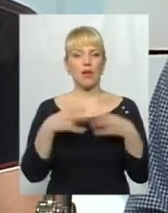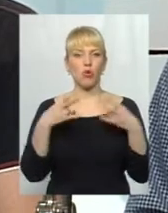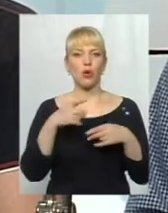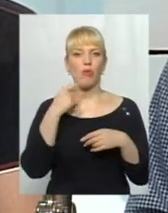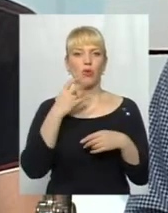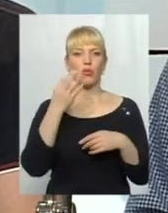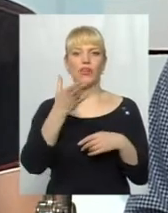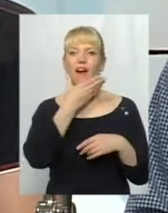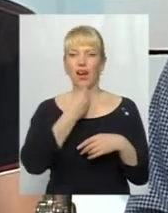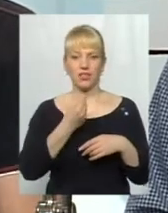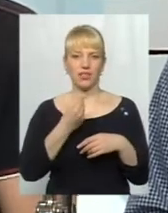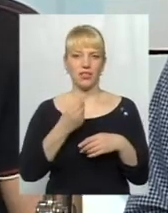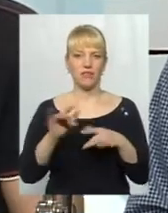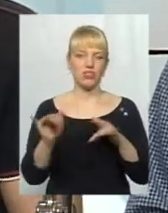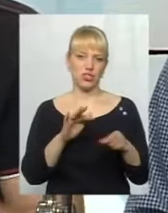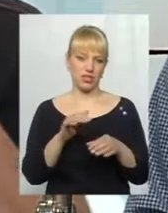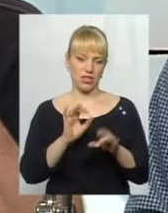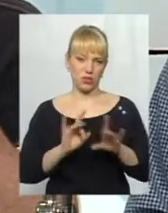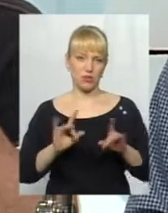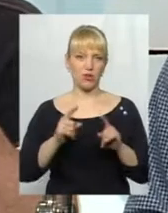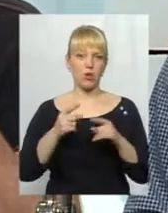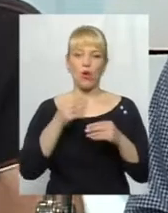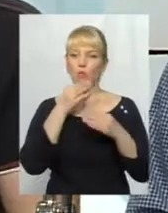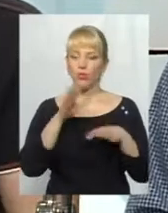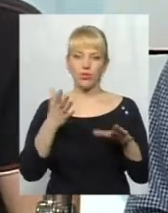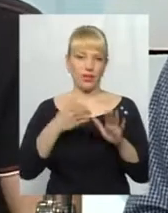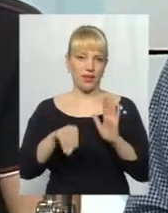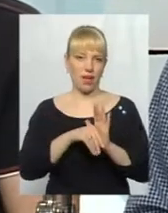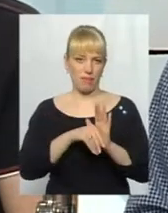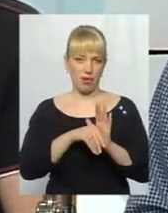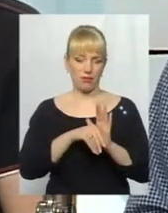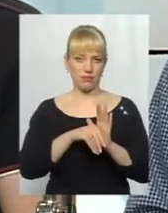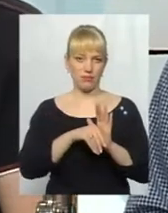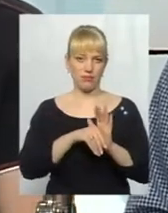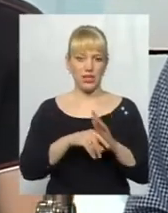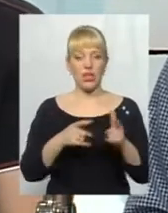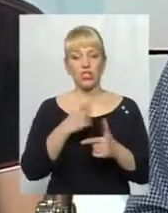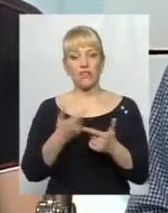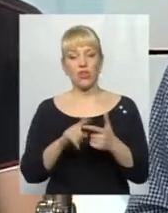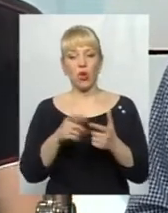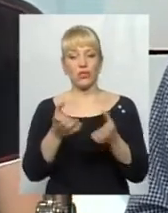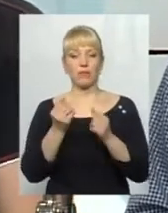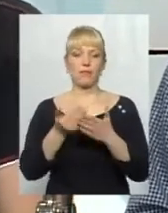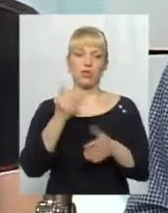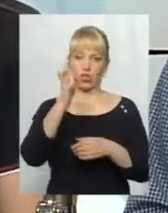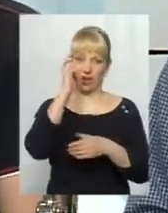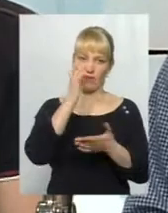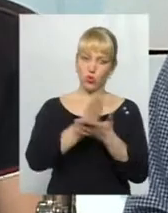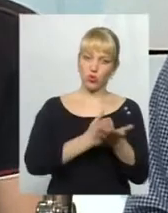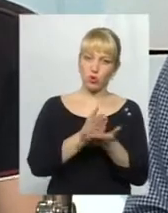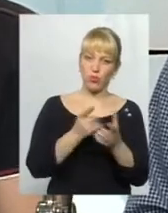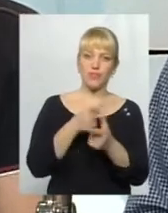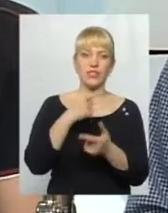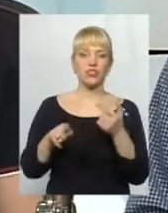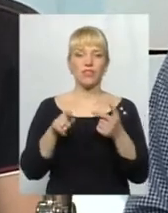розповідати. Оскільки будь-який хабар, на відміну, чи він отриманий від державного службовця, чи